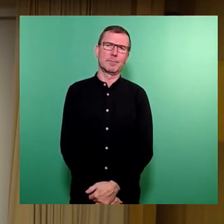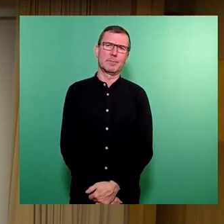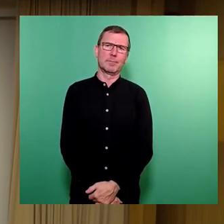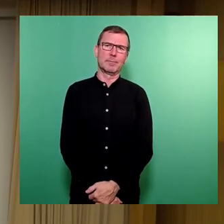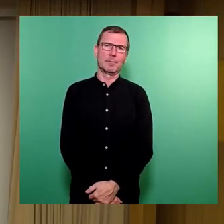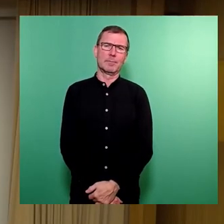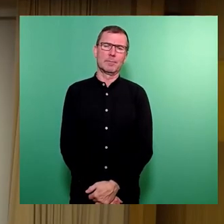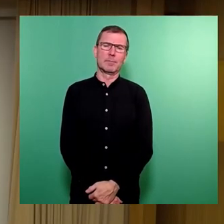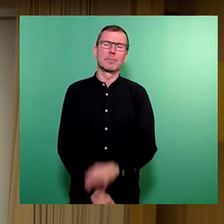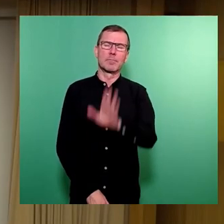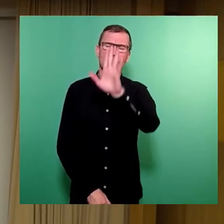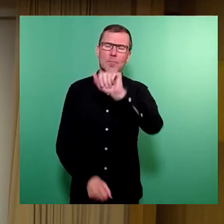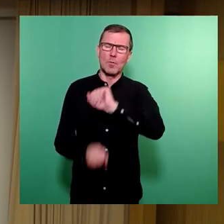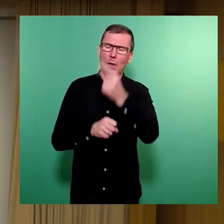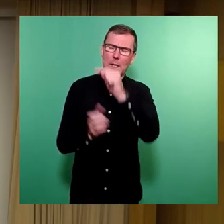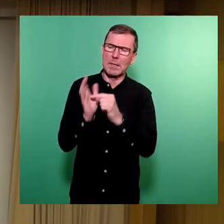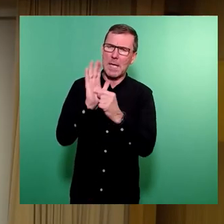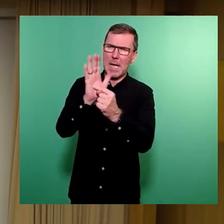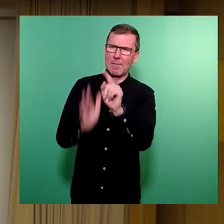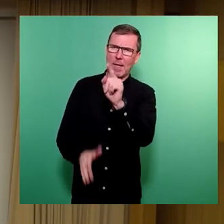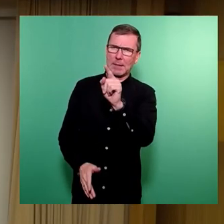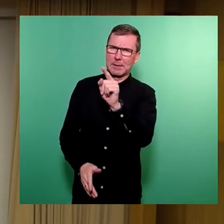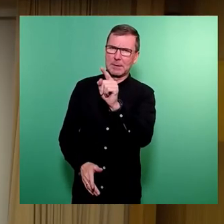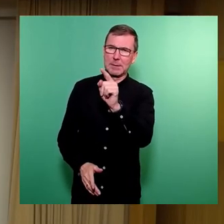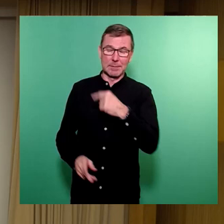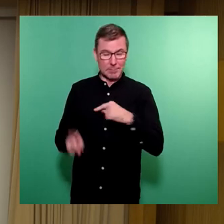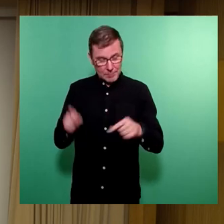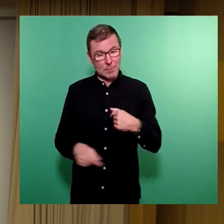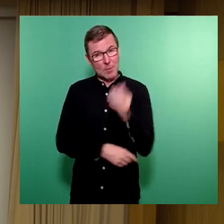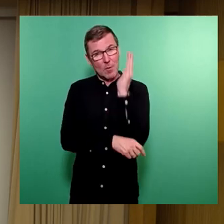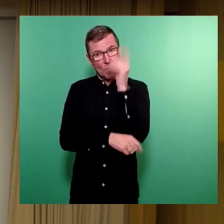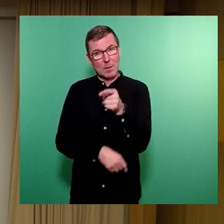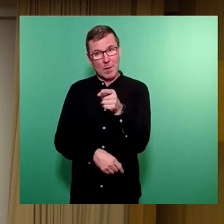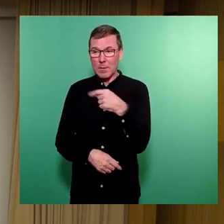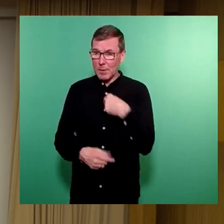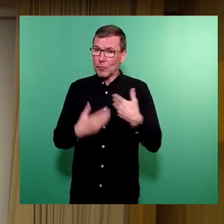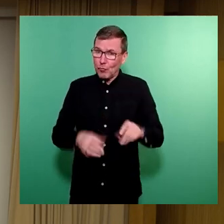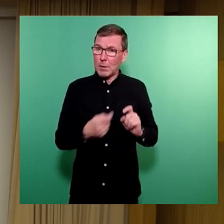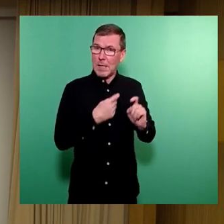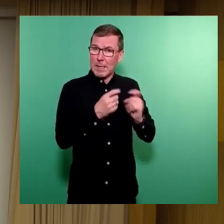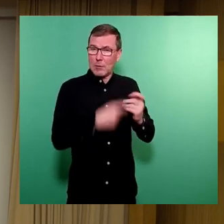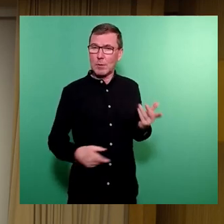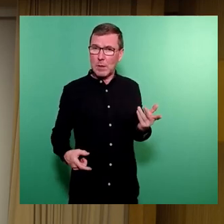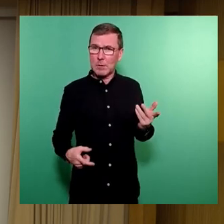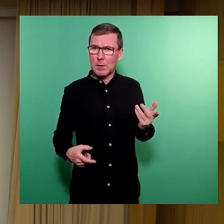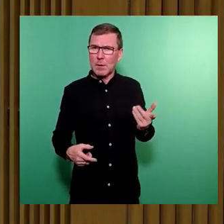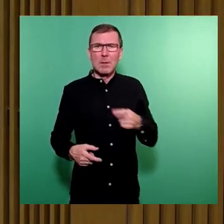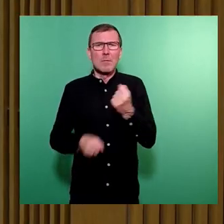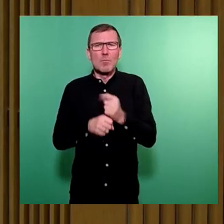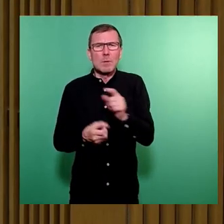Ich will nur darauf hinweisen, dass wir das explizit genauso, wie ich es vorgetragen habe, ja diskutiert haben und das müssen ja nicht immer irgendwie komplizierte